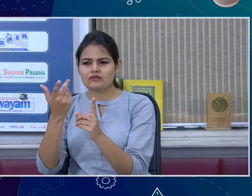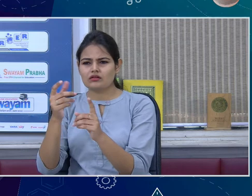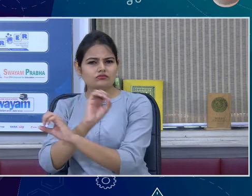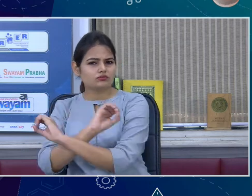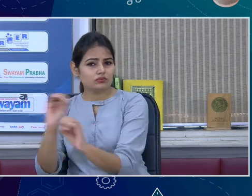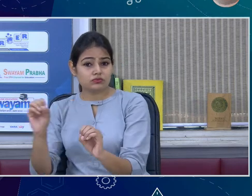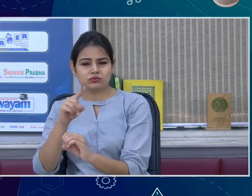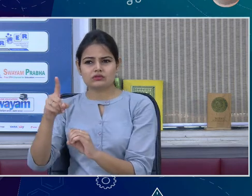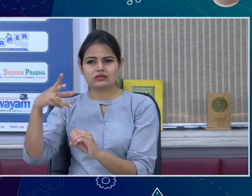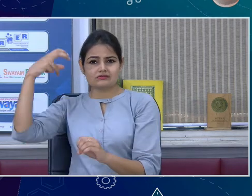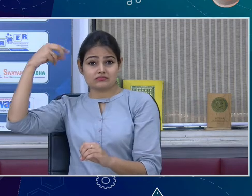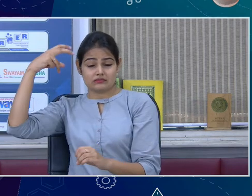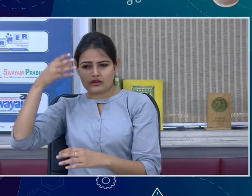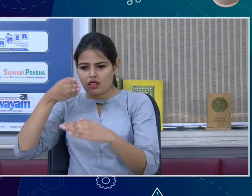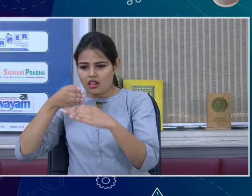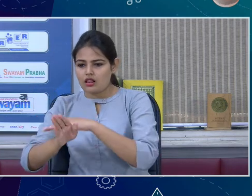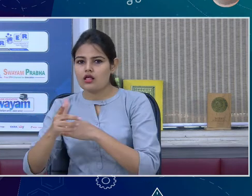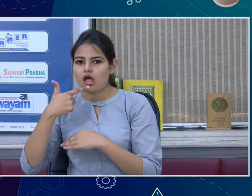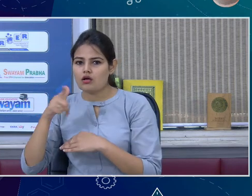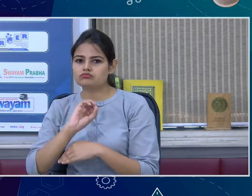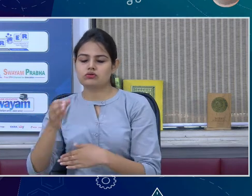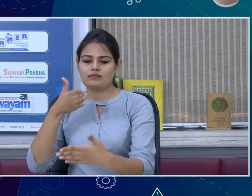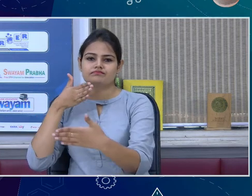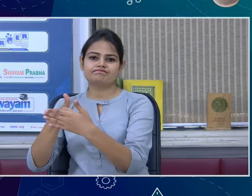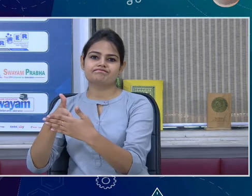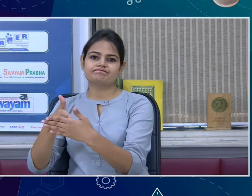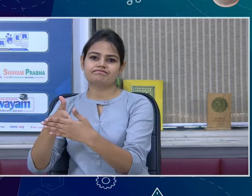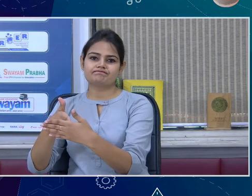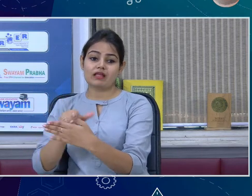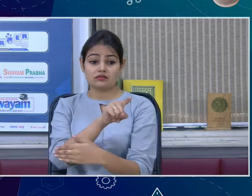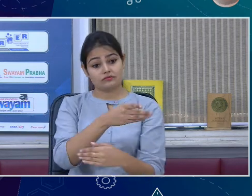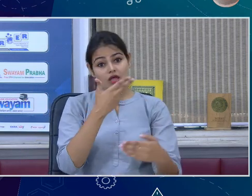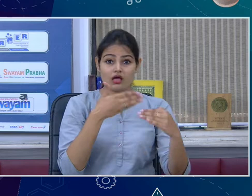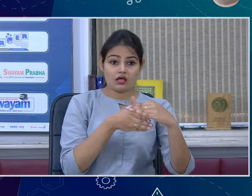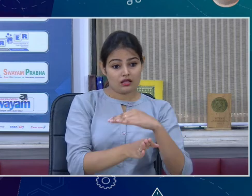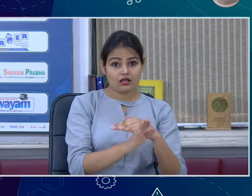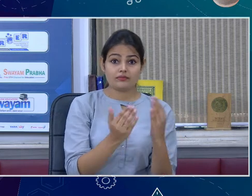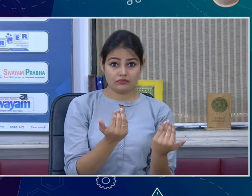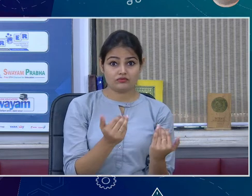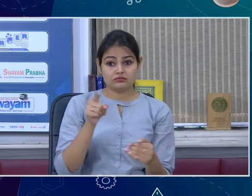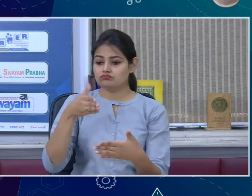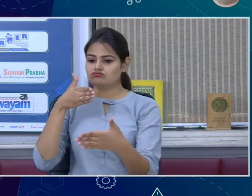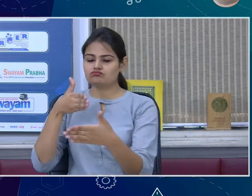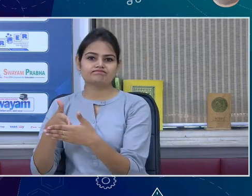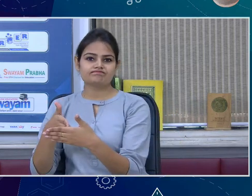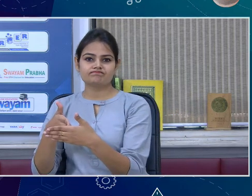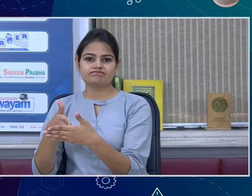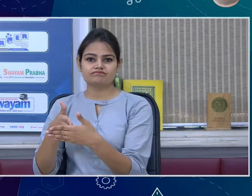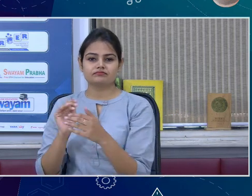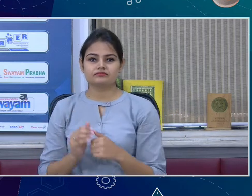bound electrons. So we can say that some children are very active in they need to bring the